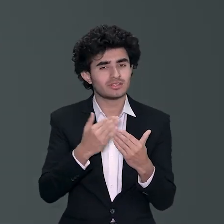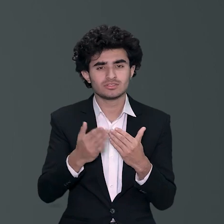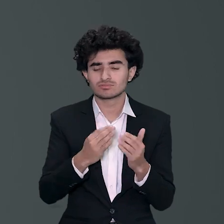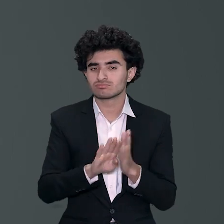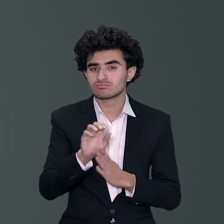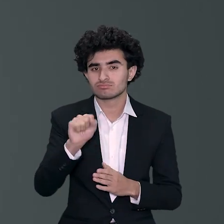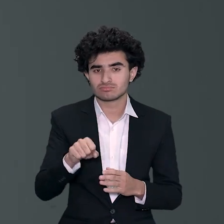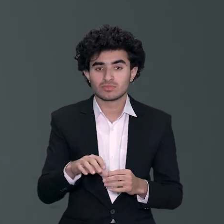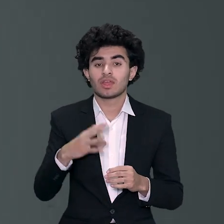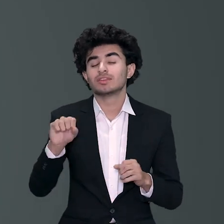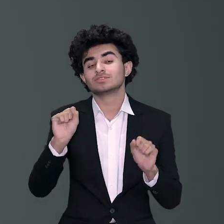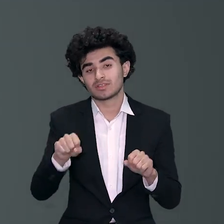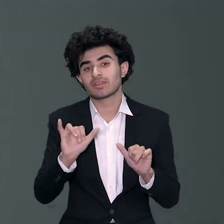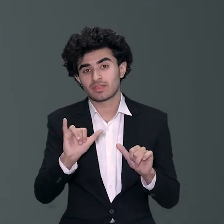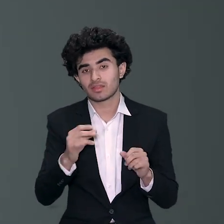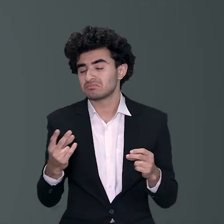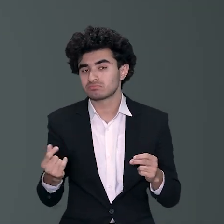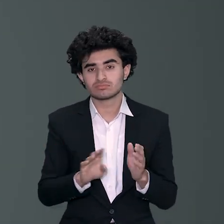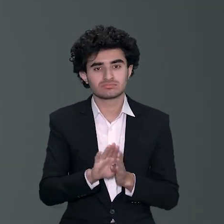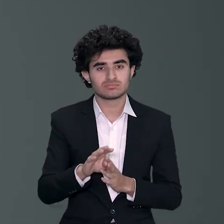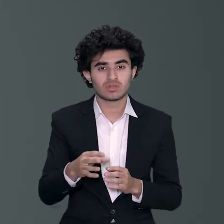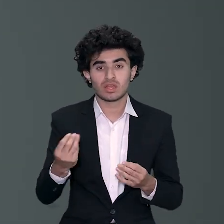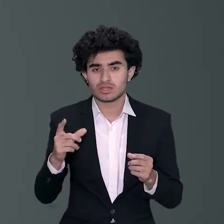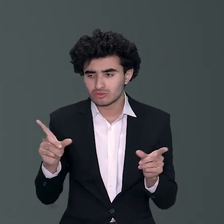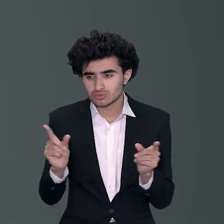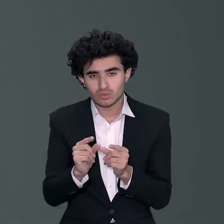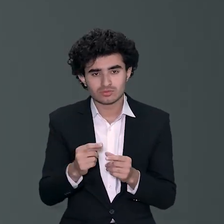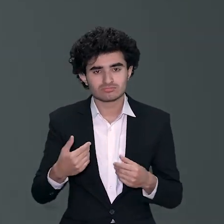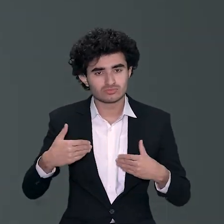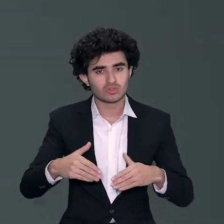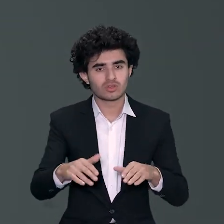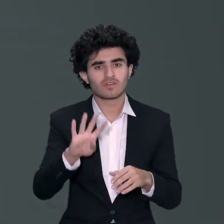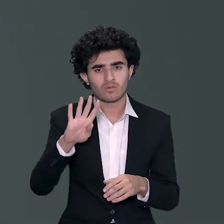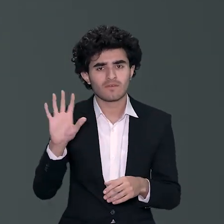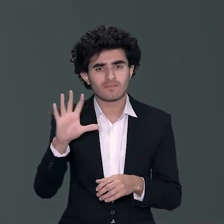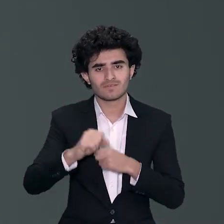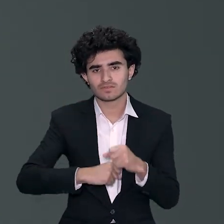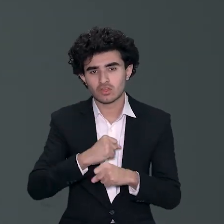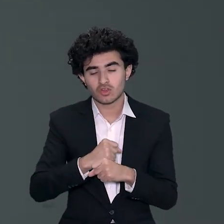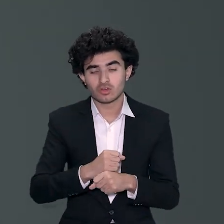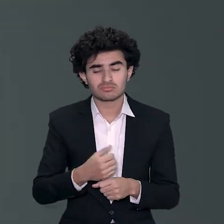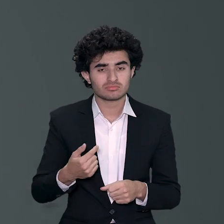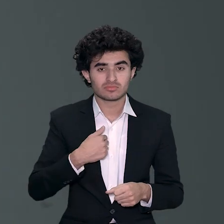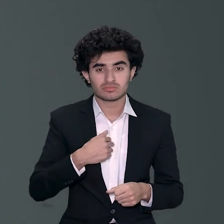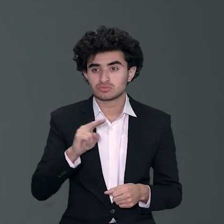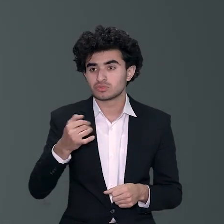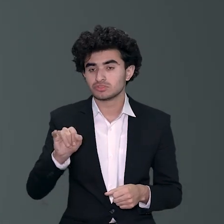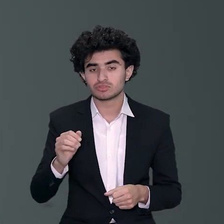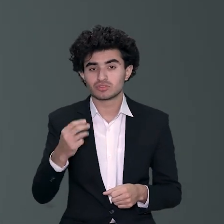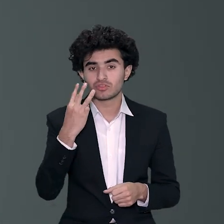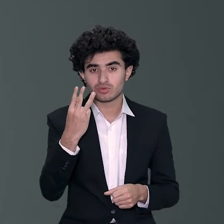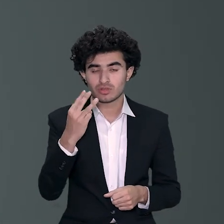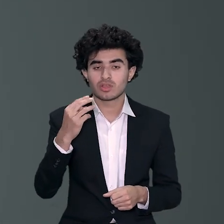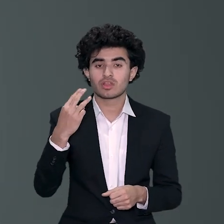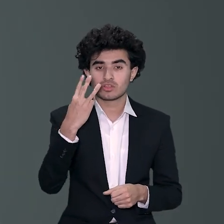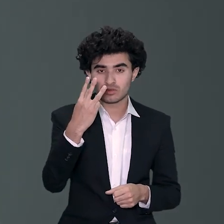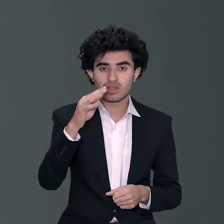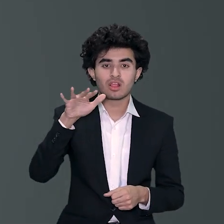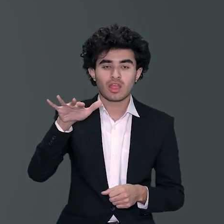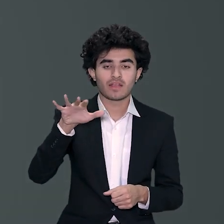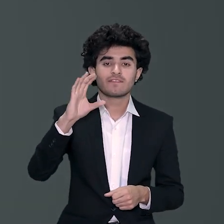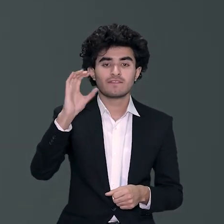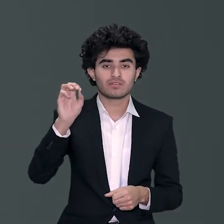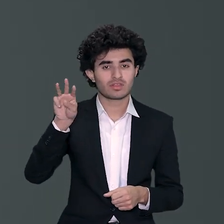ہے اور یہ ہی ہوا کہ اس چھوٹے سے چار پانچ سال کی جرنی میں ہم نے نہ صرف